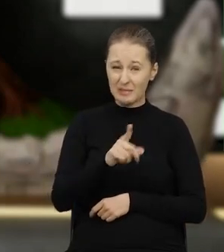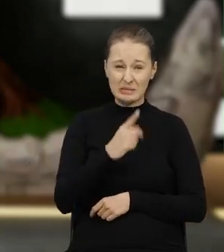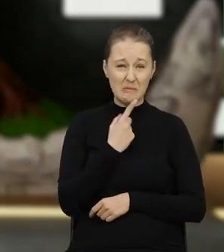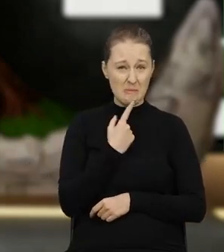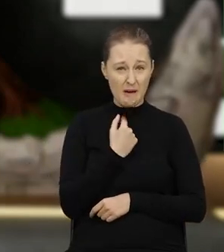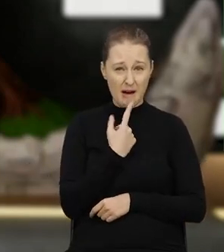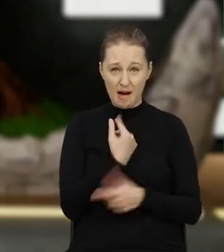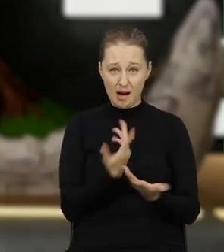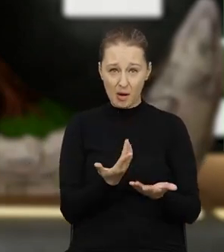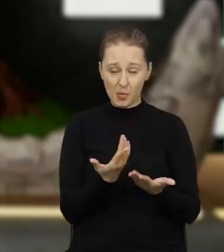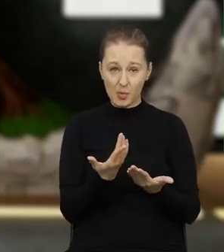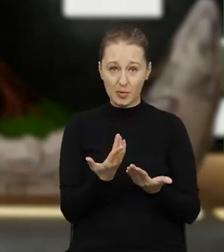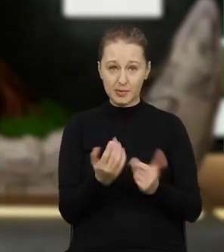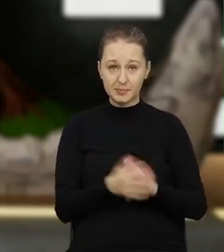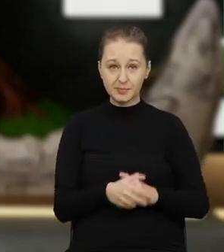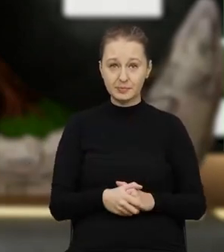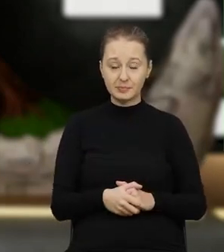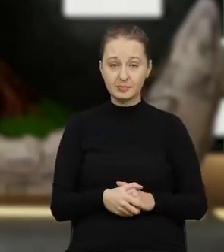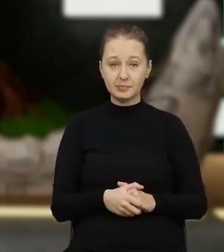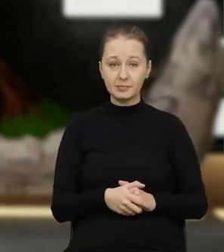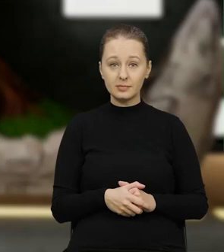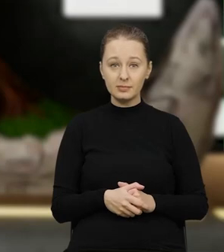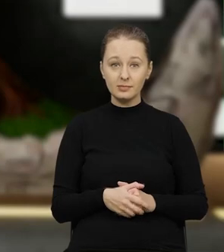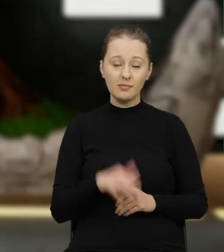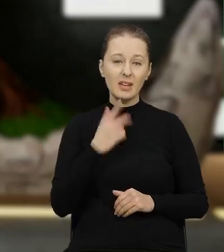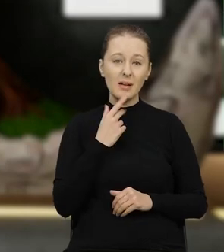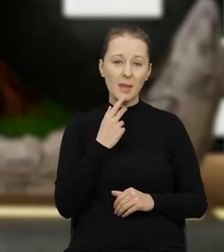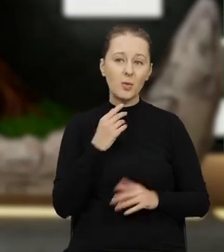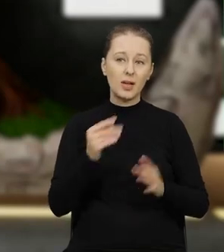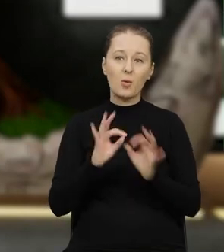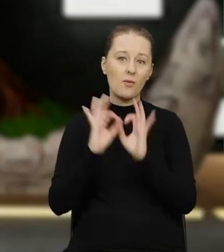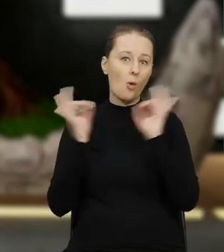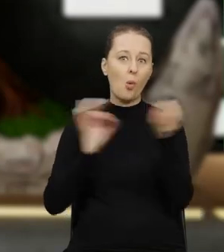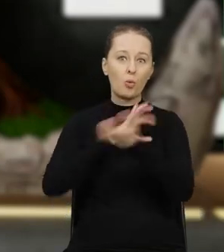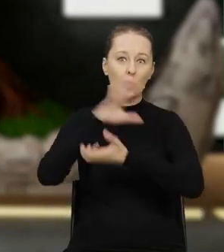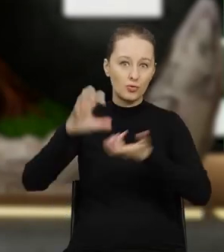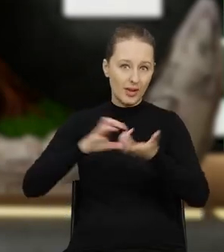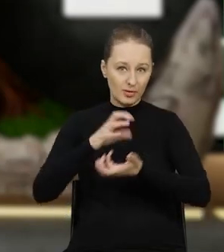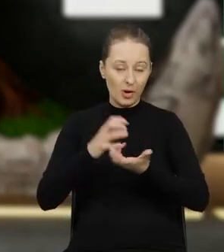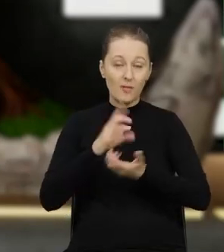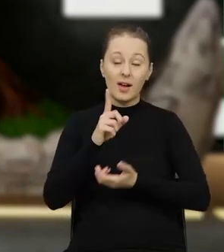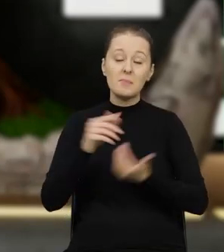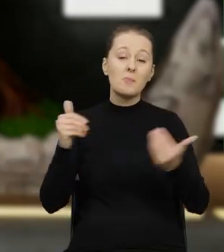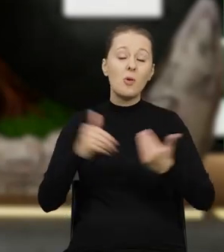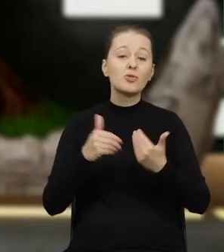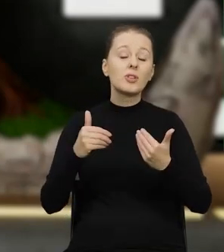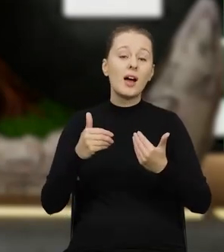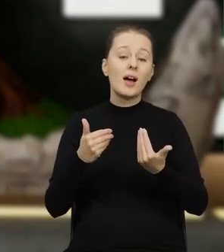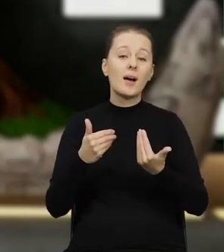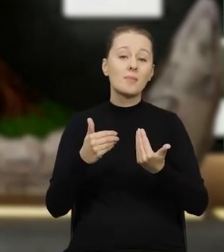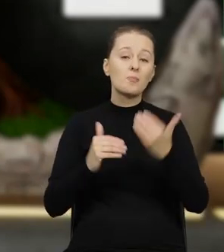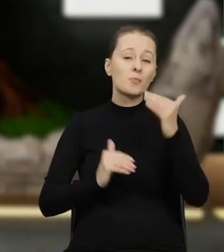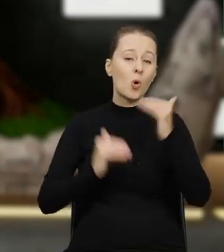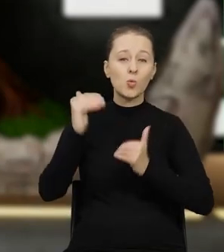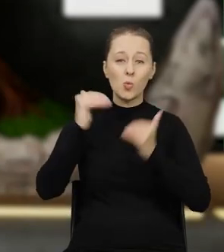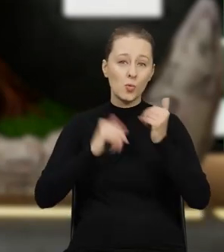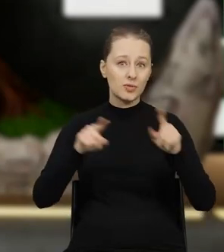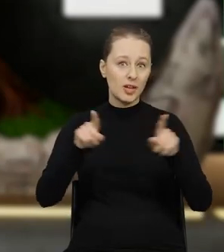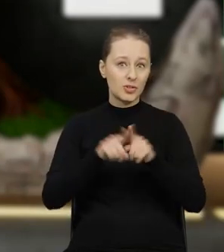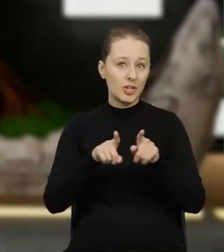bardzo niewielka ilość w takiej skali globalnej. Możemy to również